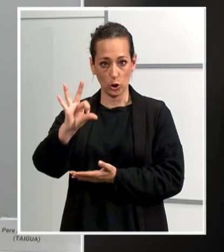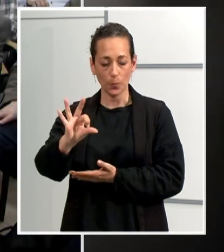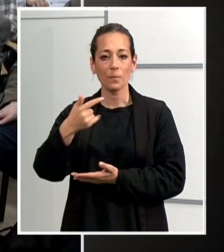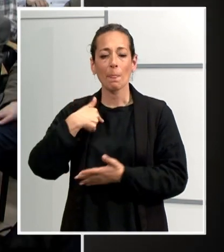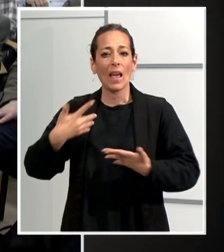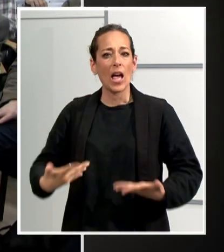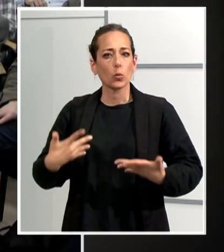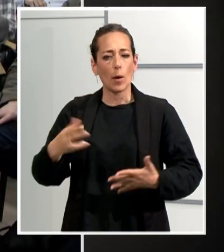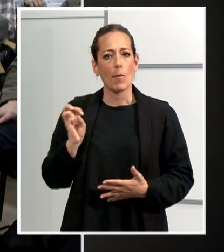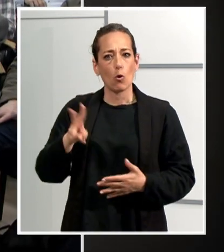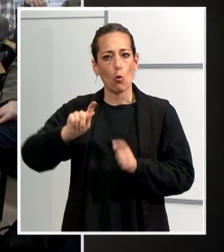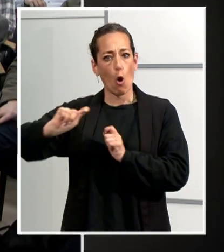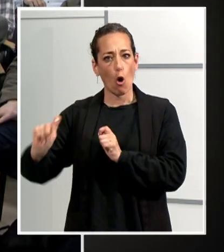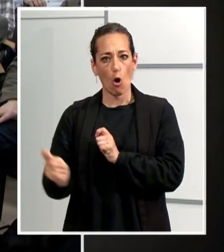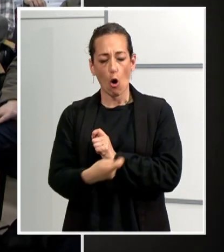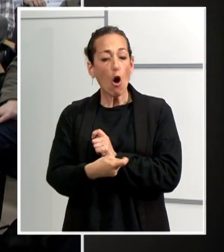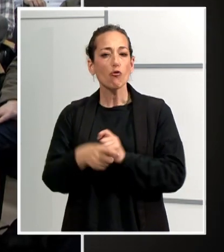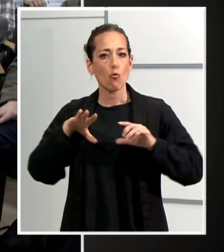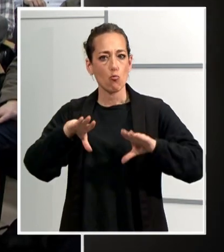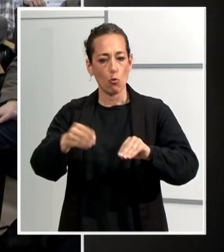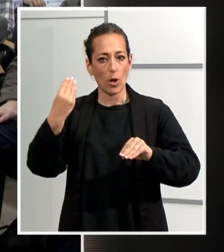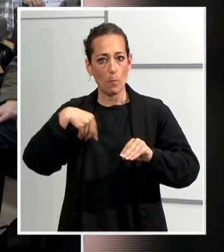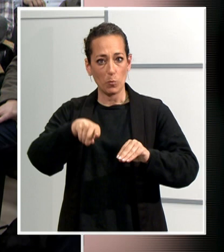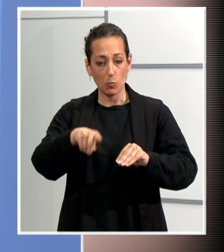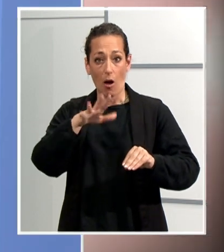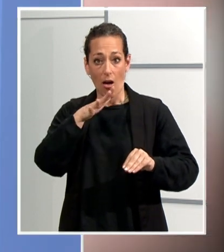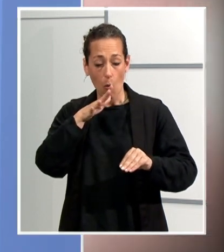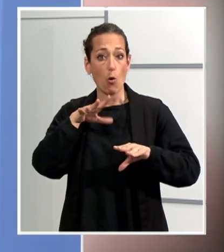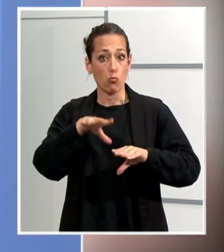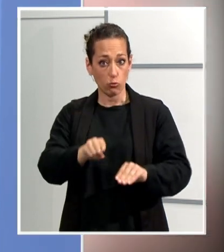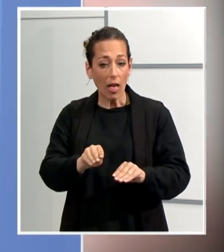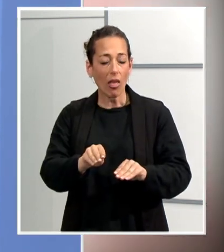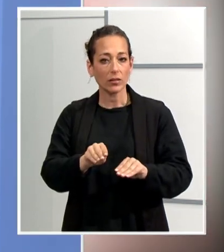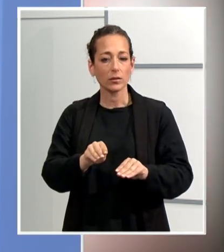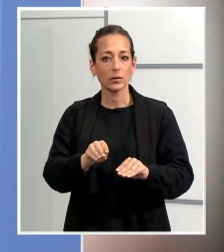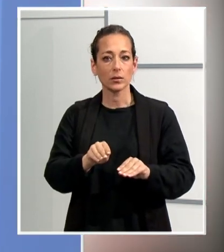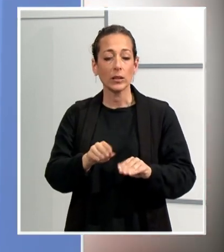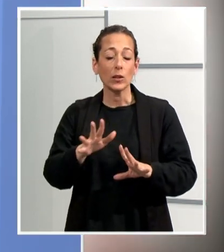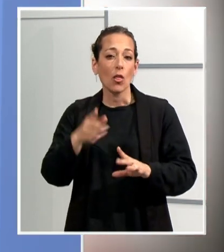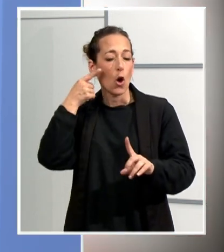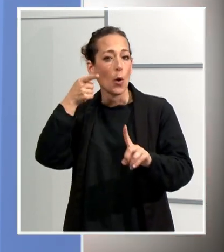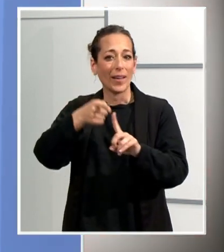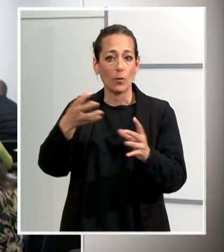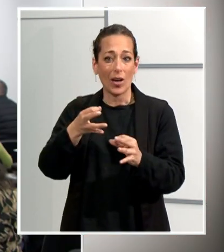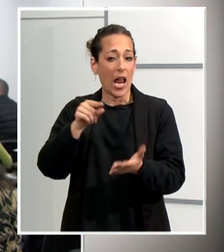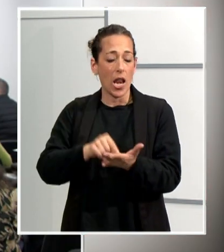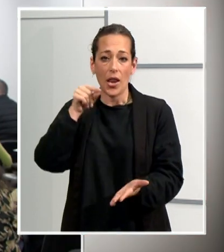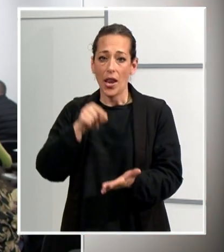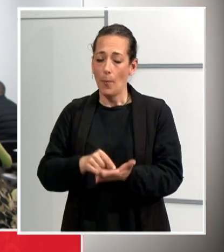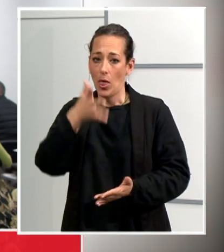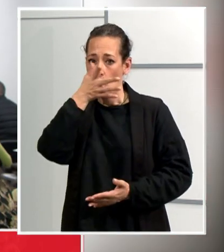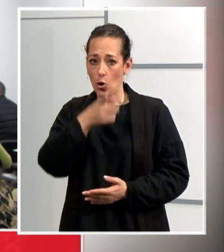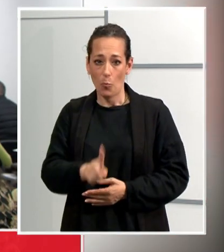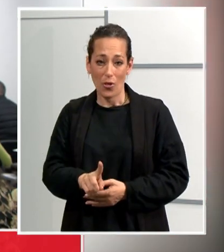de golf al Prat que utilitza aigües regenerades i la idea és, l'únic que no és immediat, vull dir que aquí sí que